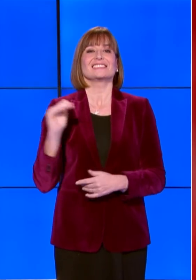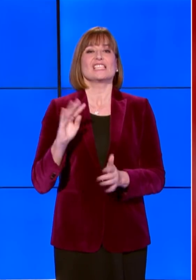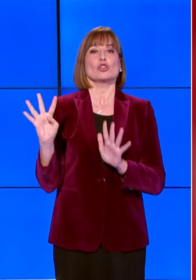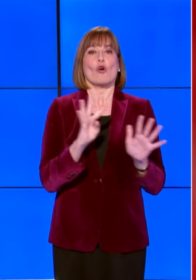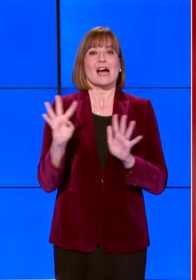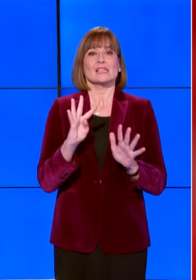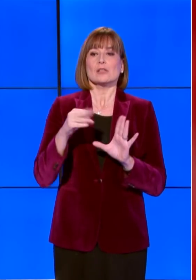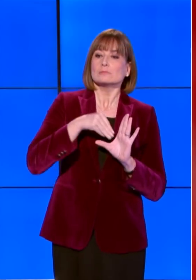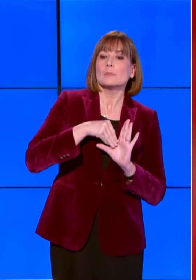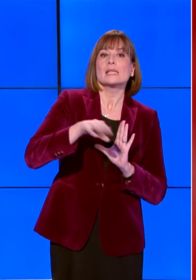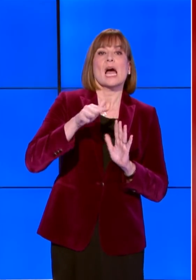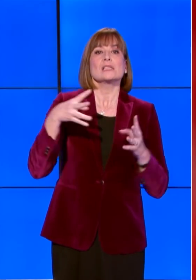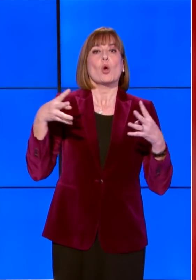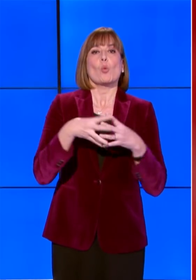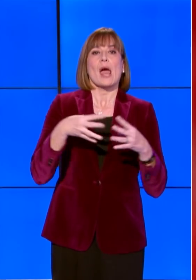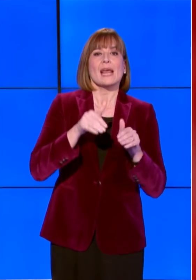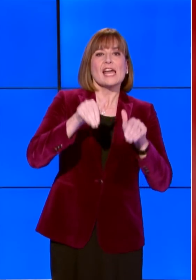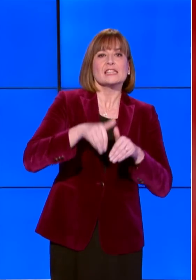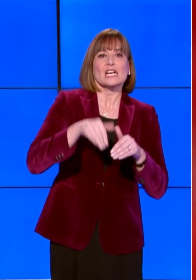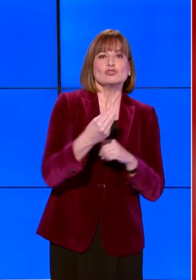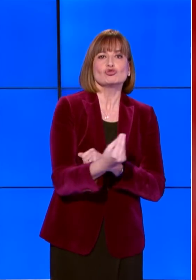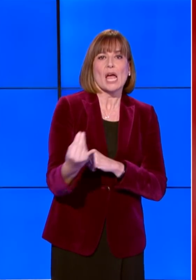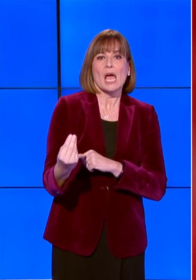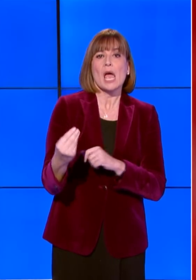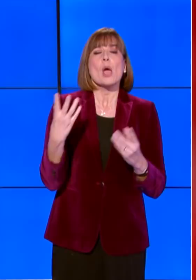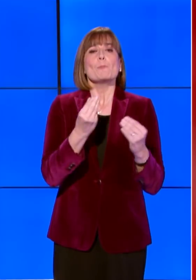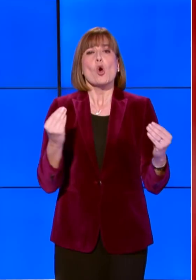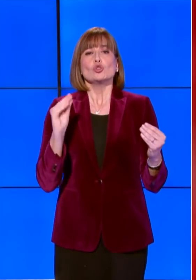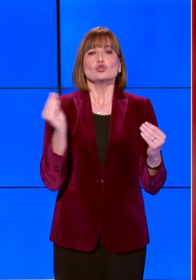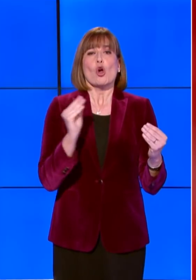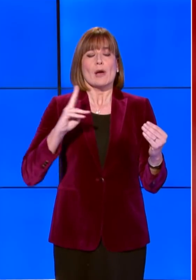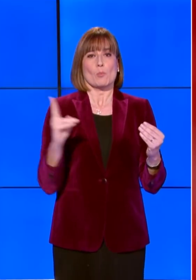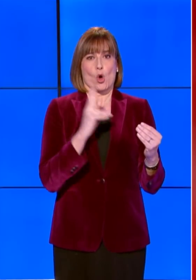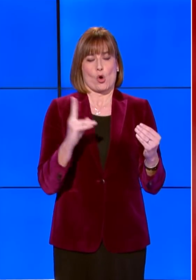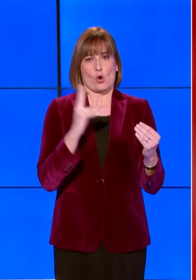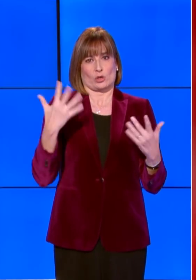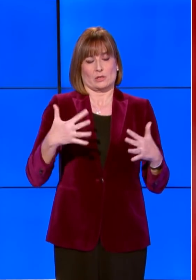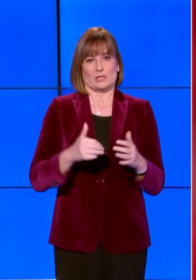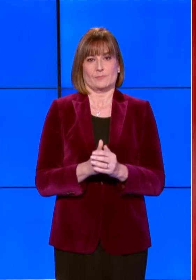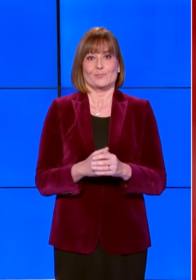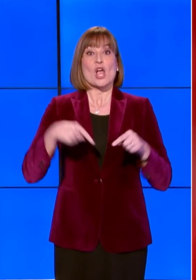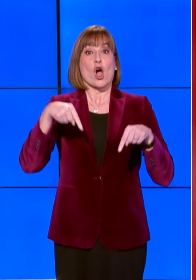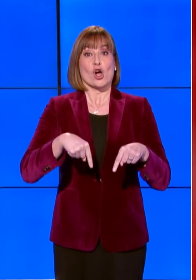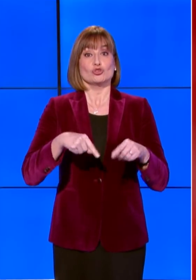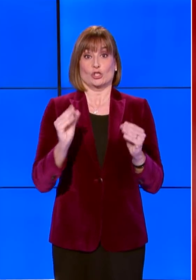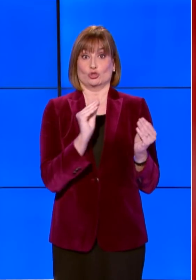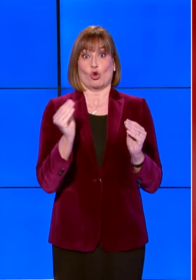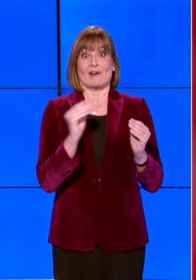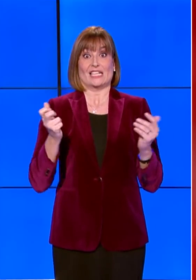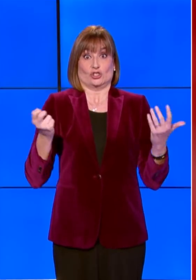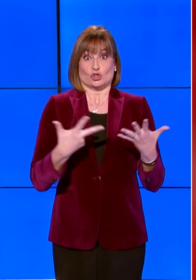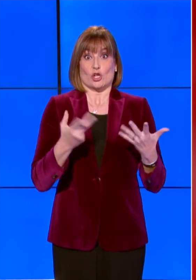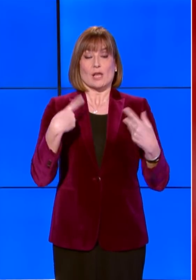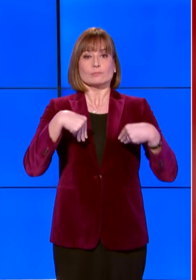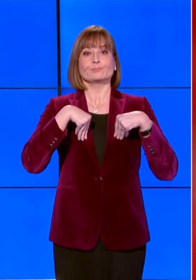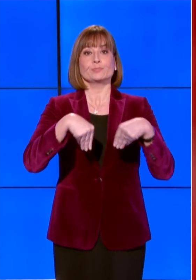guerra nelle trincee. Molti vi morirono. Oggi i nostri diciottenni vanno al